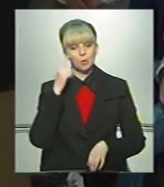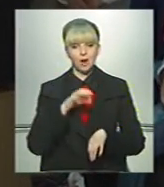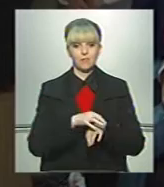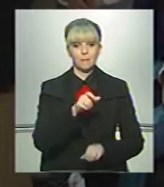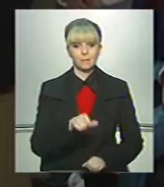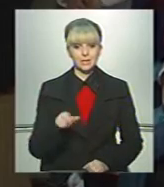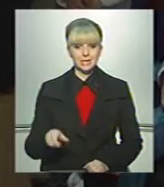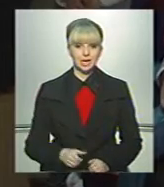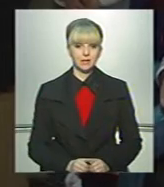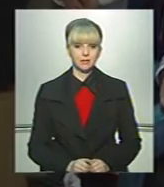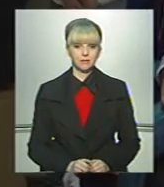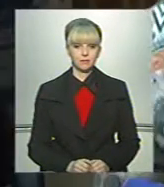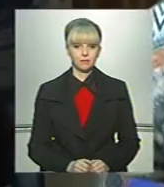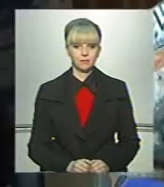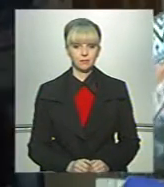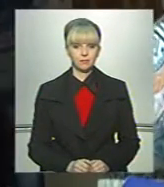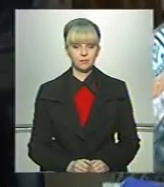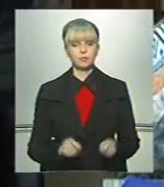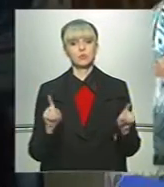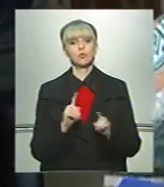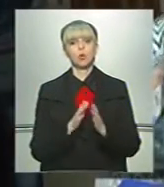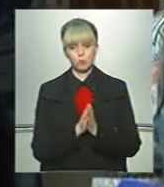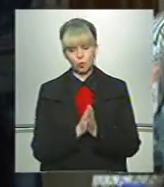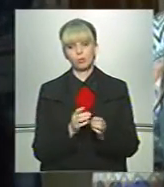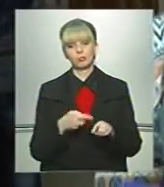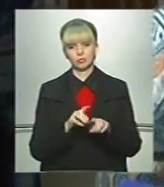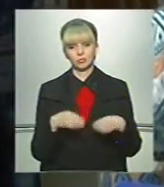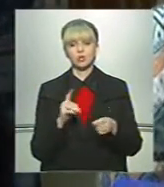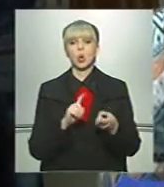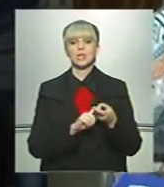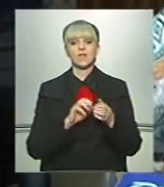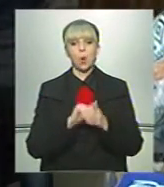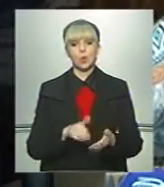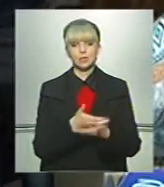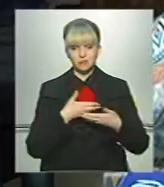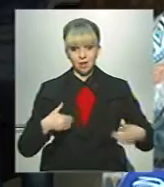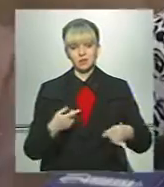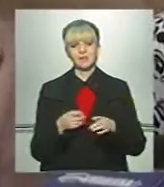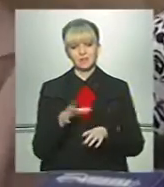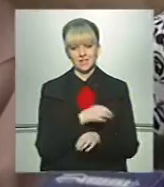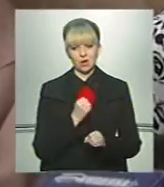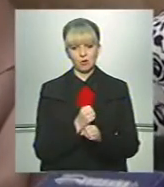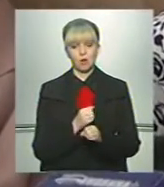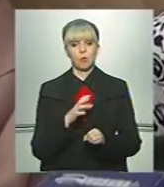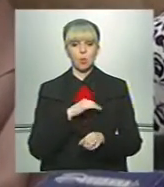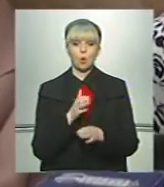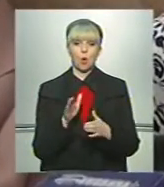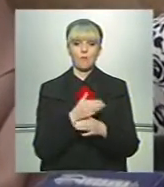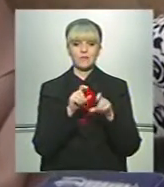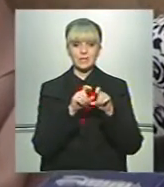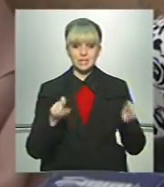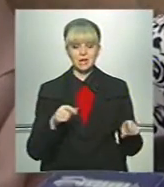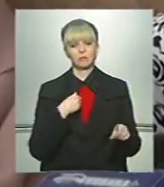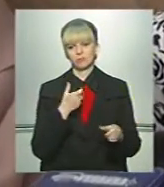пацієнтів. Що просять, йдемо. Що завісить від нас, то все робимо. Були ми в відділенні, дуже